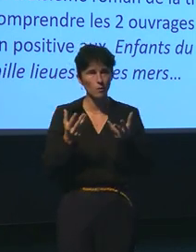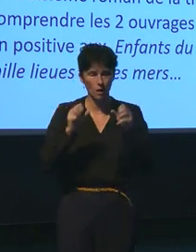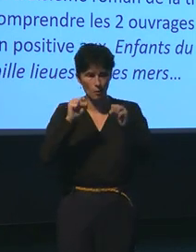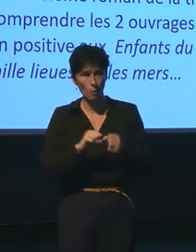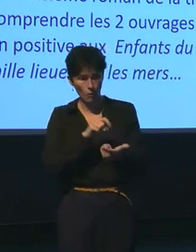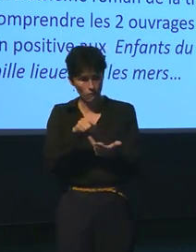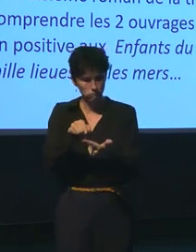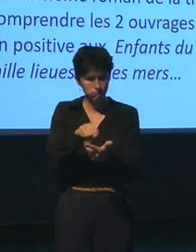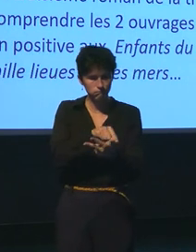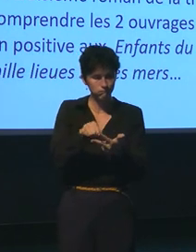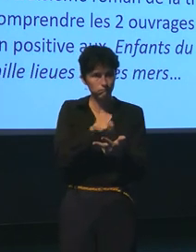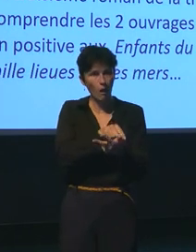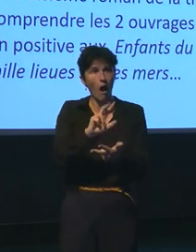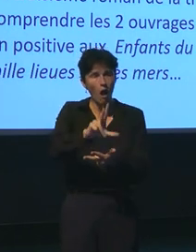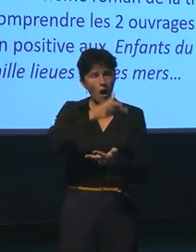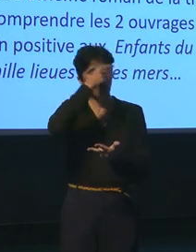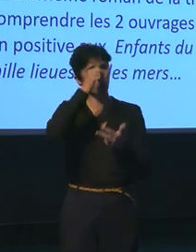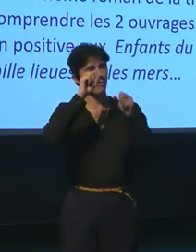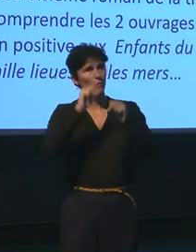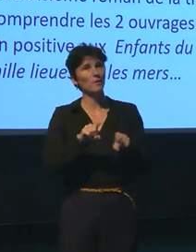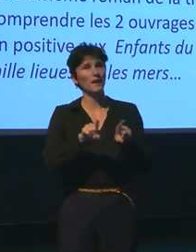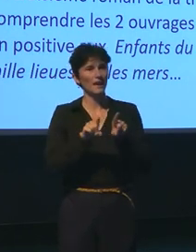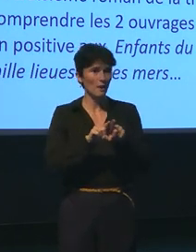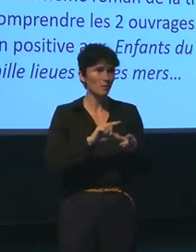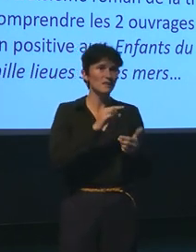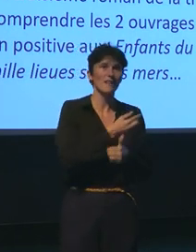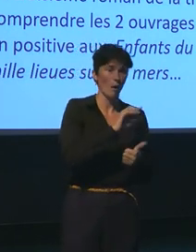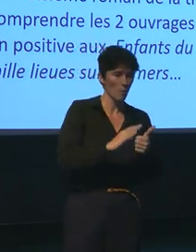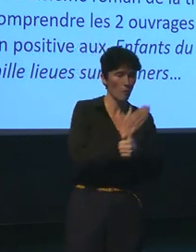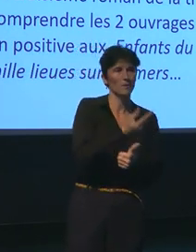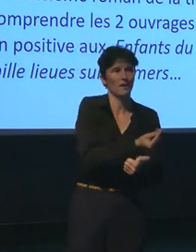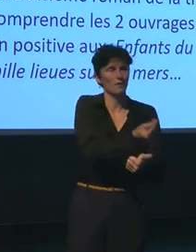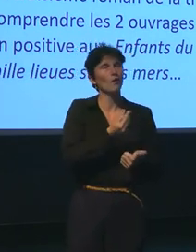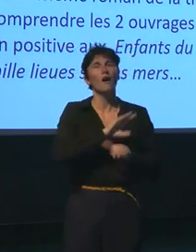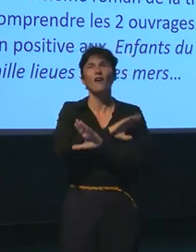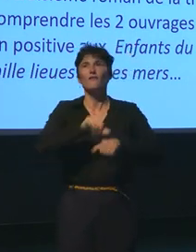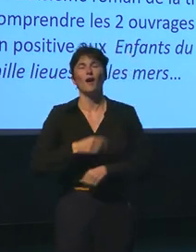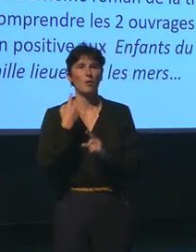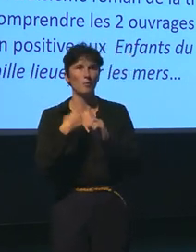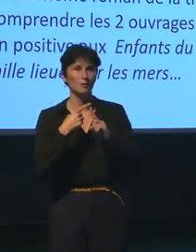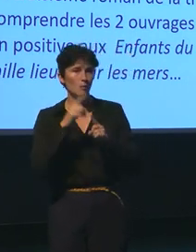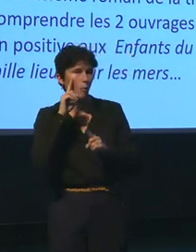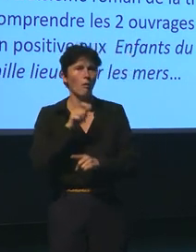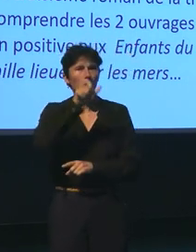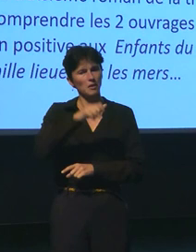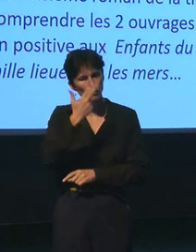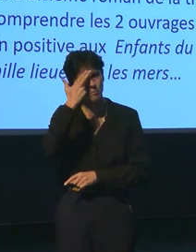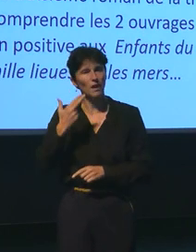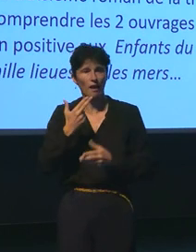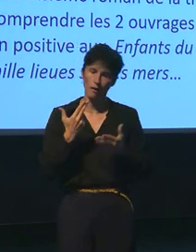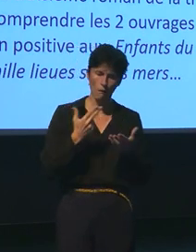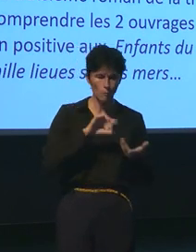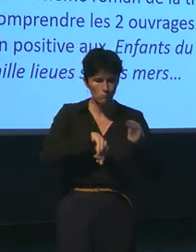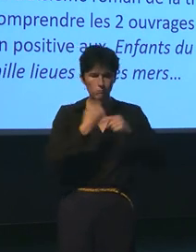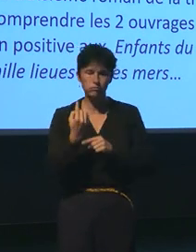ouvrages précédents. Il donne une fin positive aux enfants du capitaine de'Iron, en particulier un pirate qui devient irraisonnable et à 20 lieux